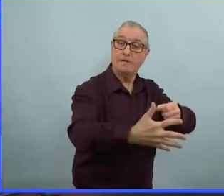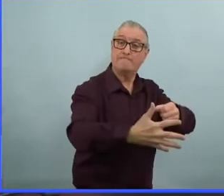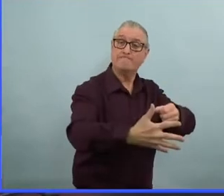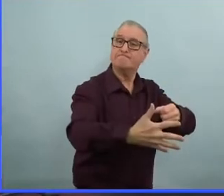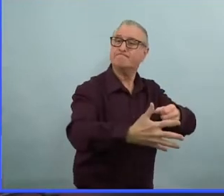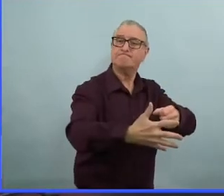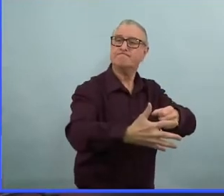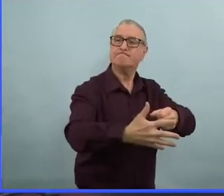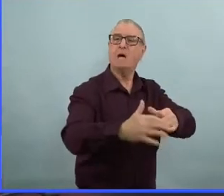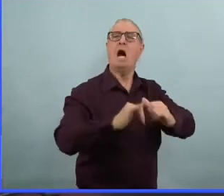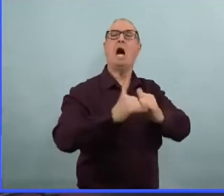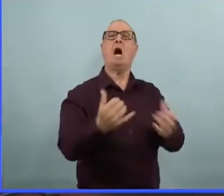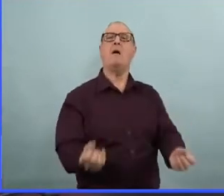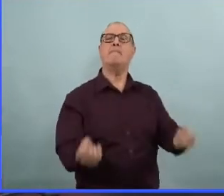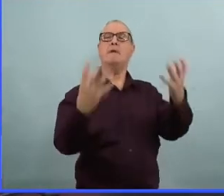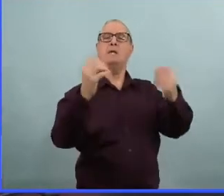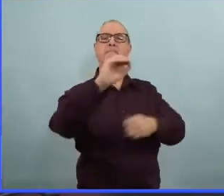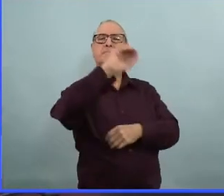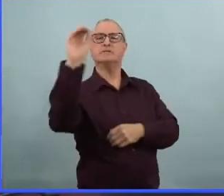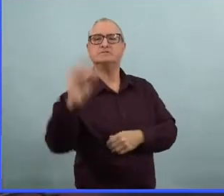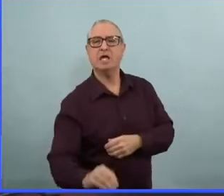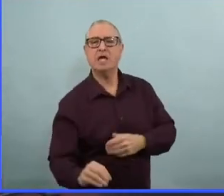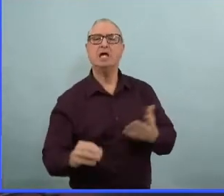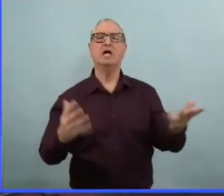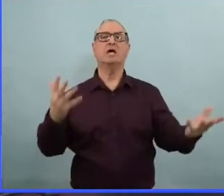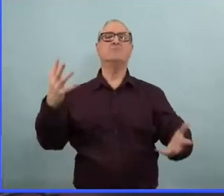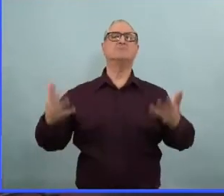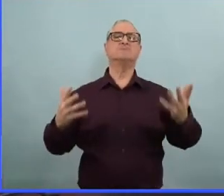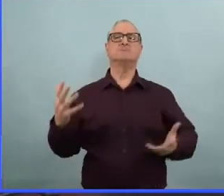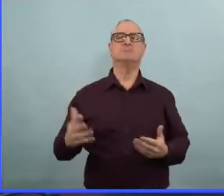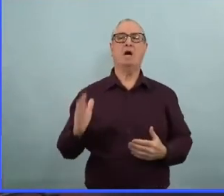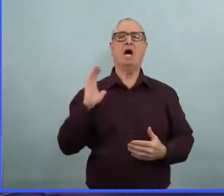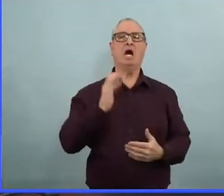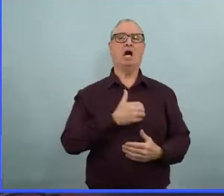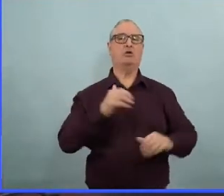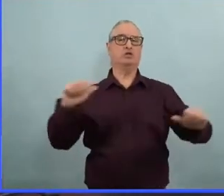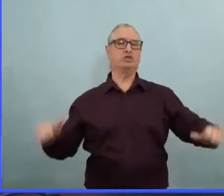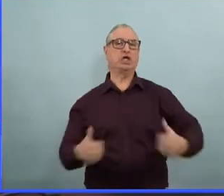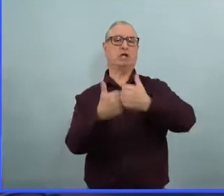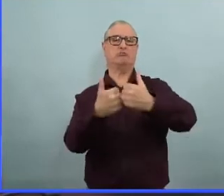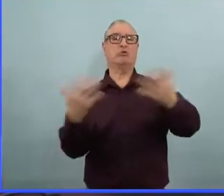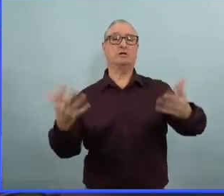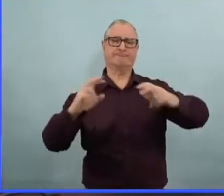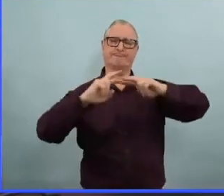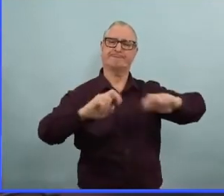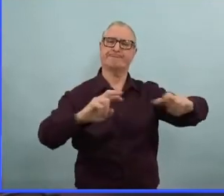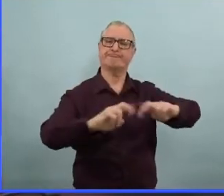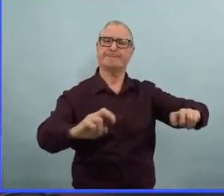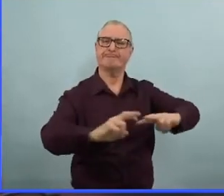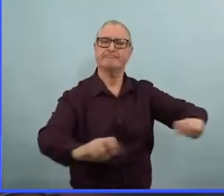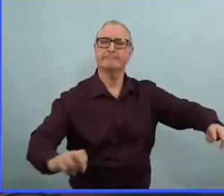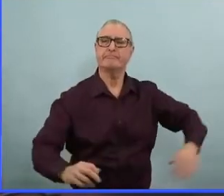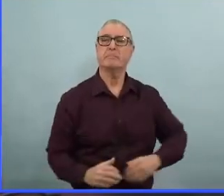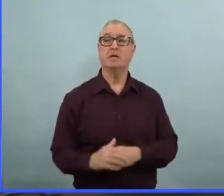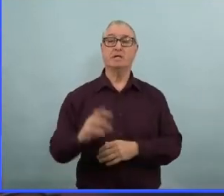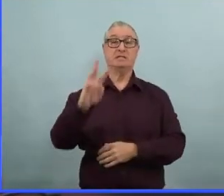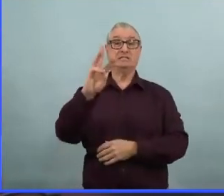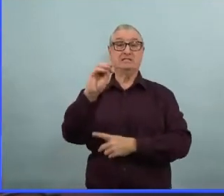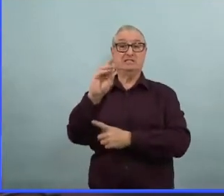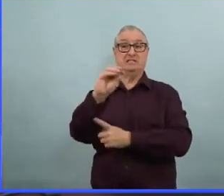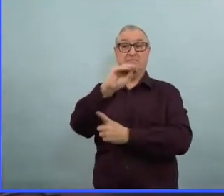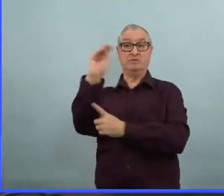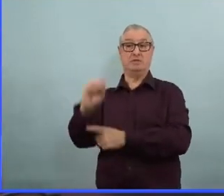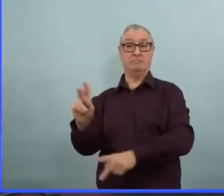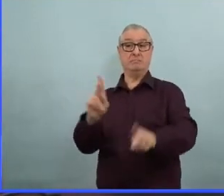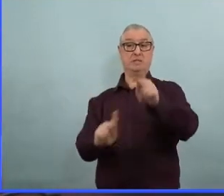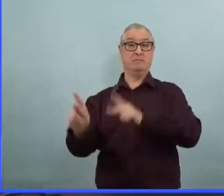? Donc, c'est un exercice d'équilibre, un véritable défi qu'on a devant nous. Donc, 60% des admissions à l'hôpital